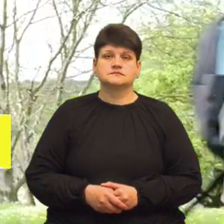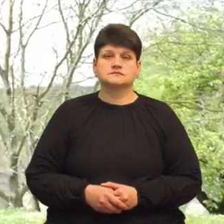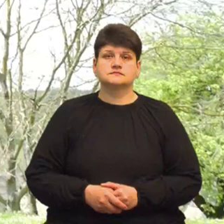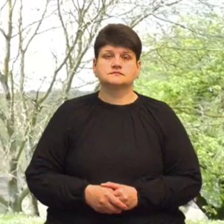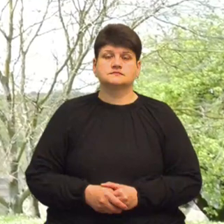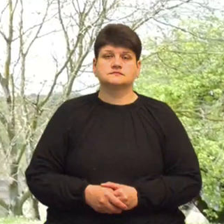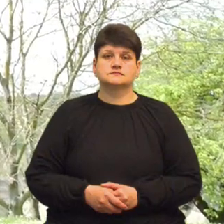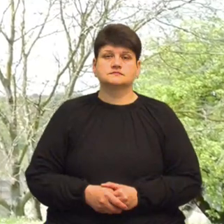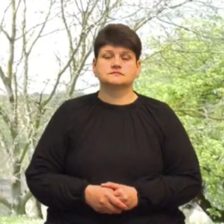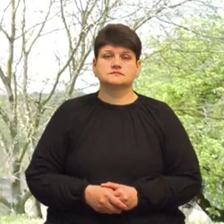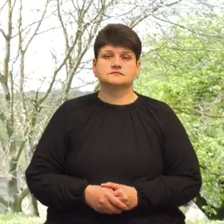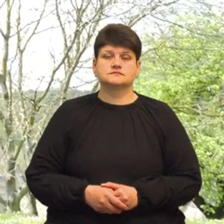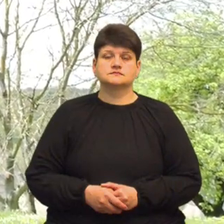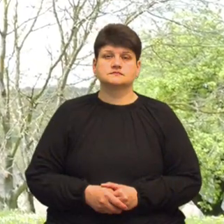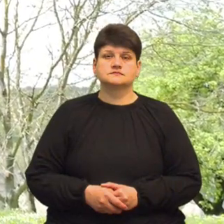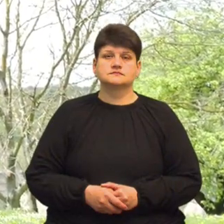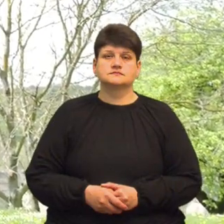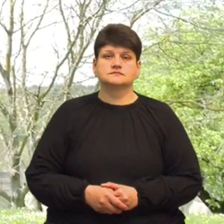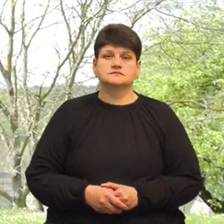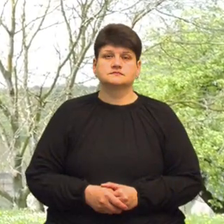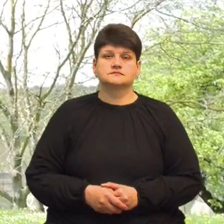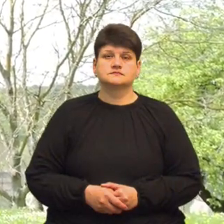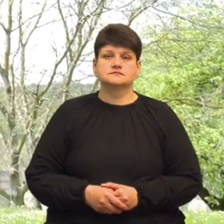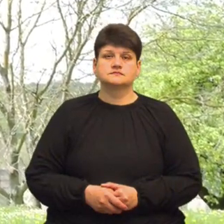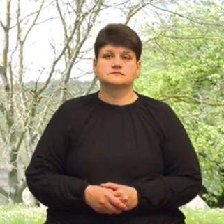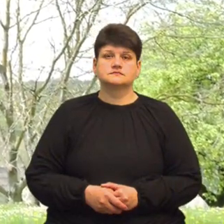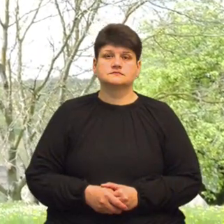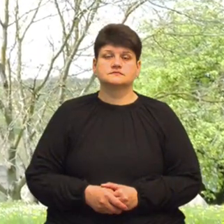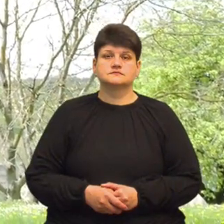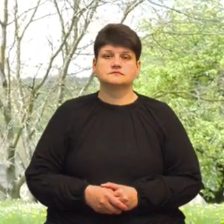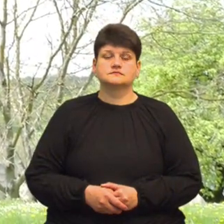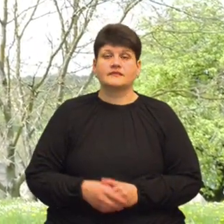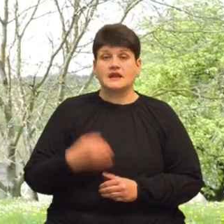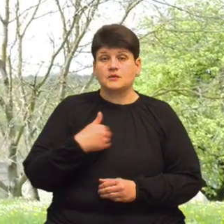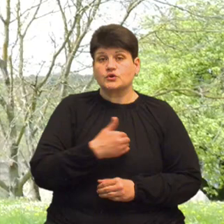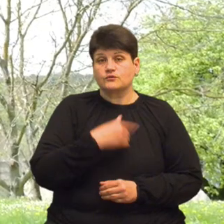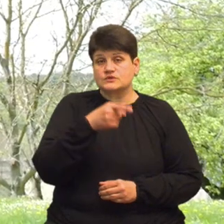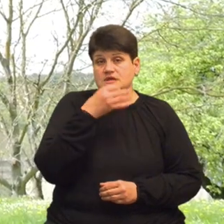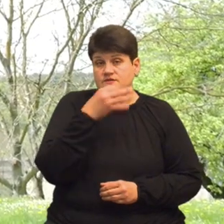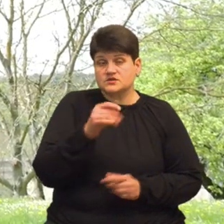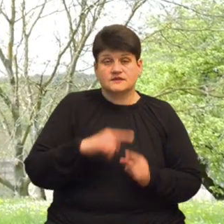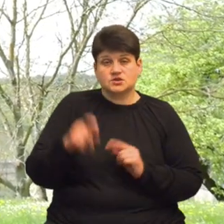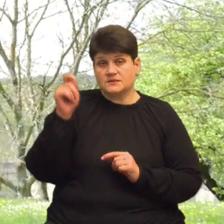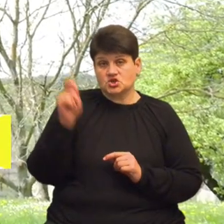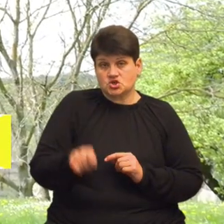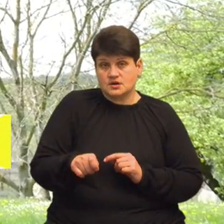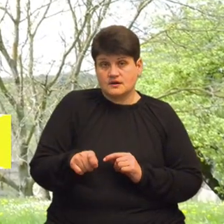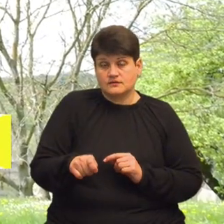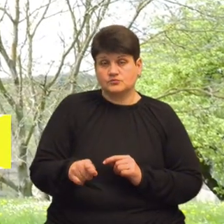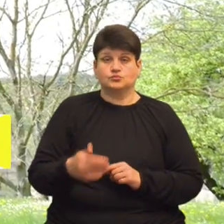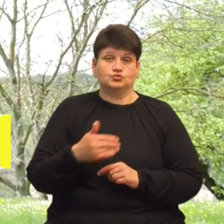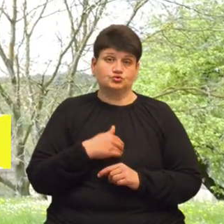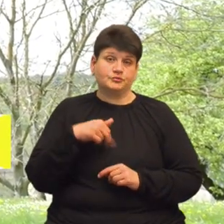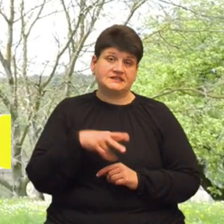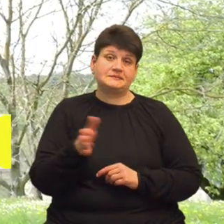Я йому би хотів сказати, щоб він скоріше вже приїжджав, бо я хочу вже з ним піти на рибу,